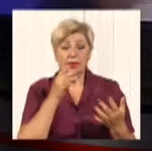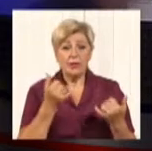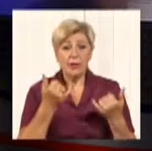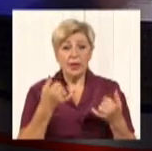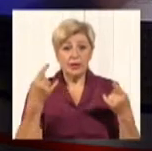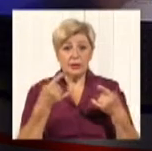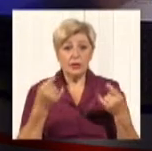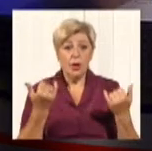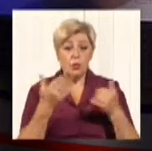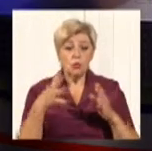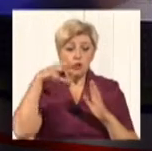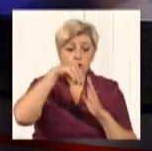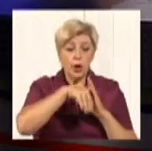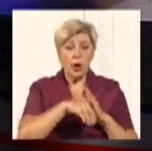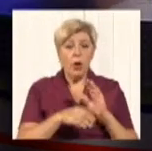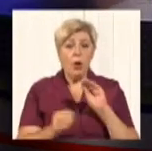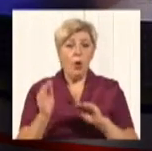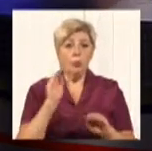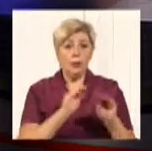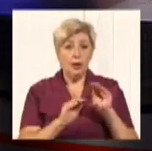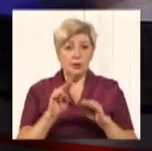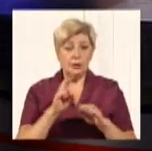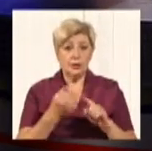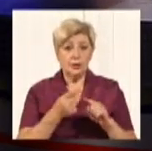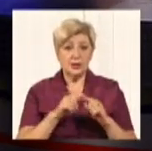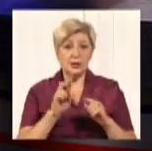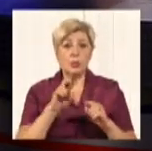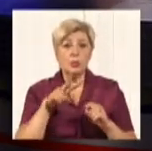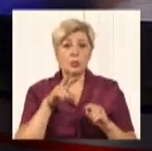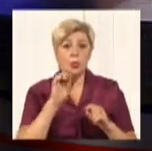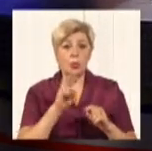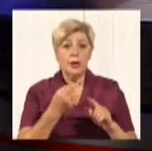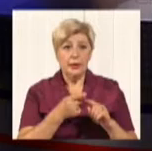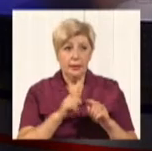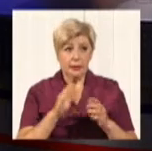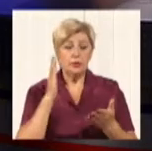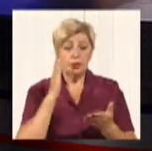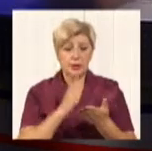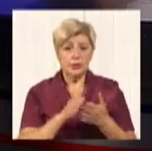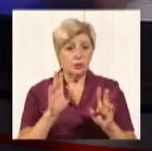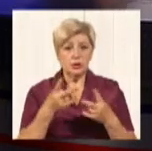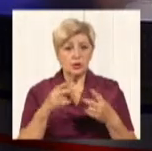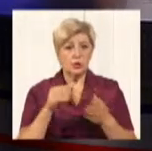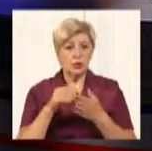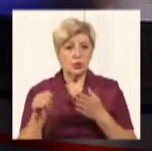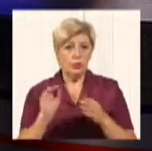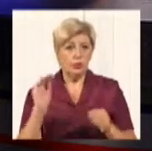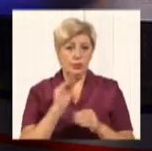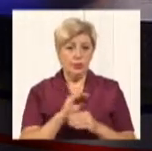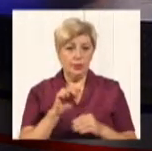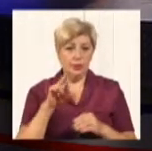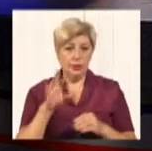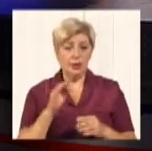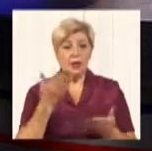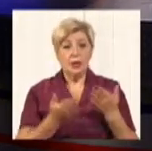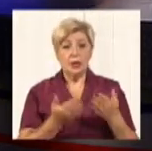обладнані цим блоком, який декодує цифровий сигнал в стандарті ДВБ Т2. І якщо це